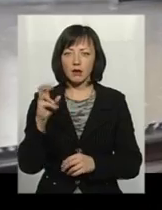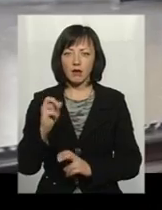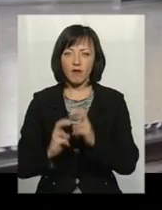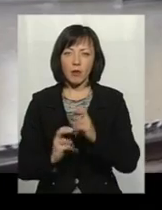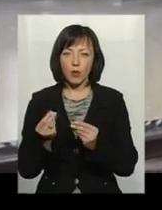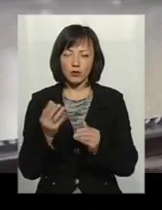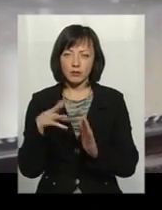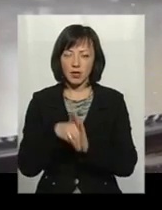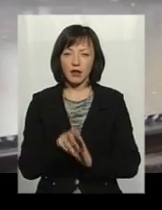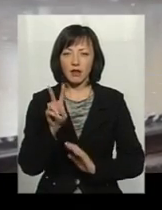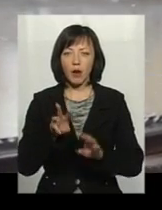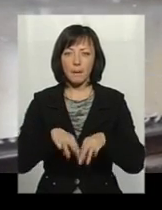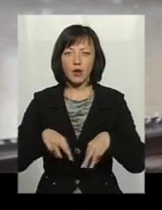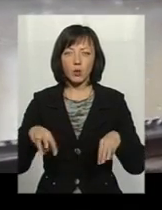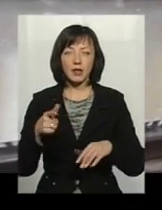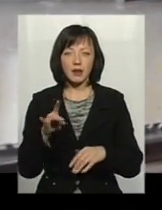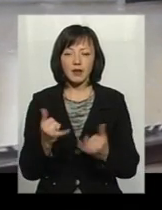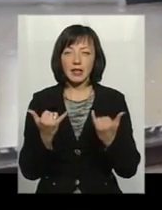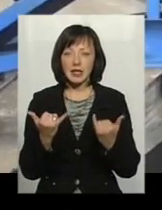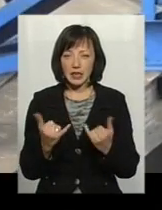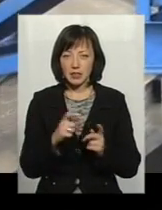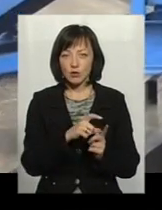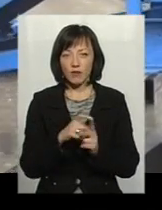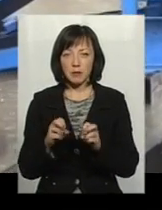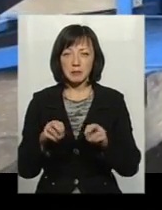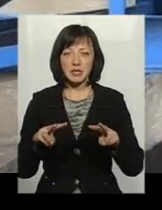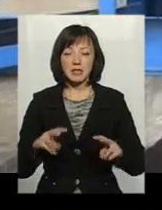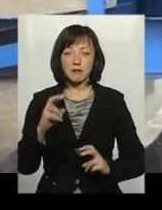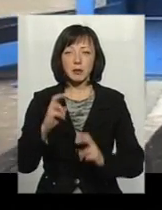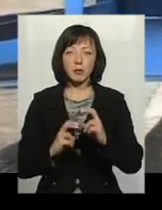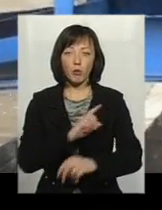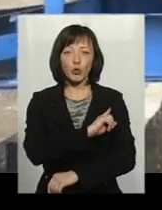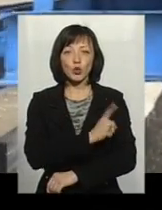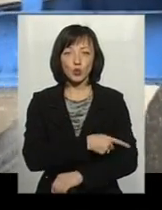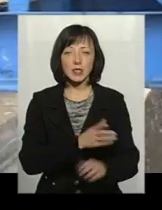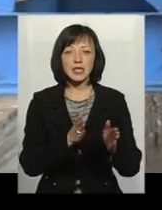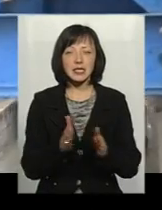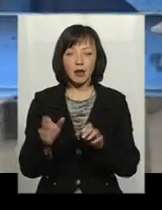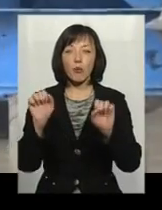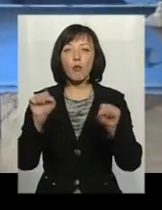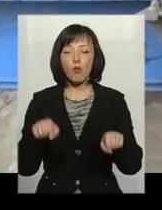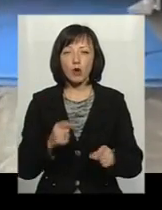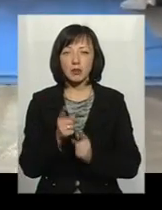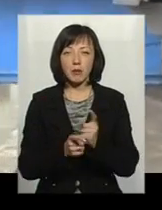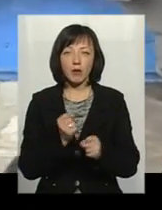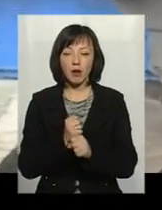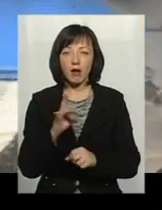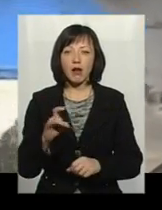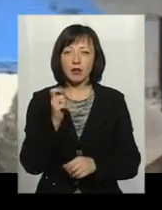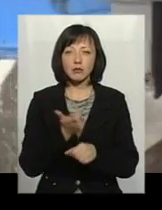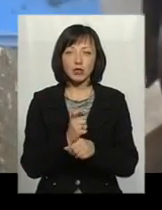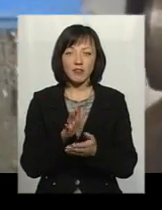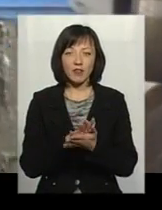понад 2 мільйони гривень. Нині, за словами фахівців підприємства, потужність системи може переробляти в рази більше